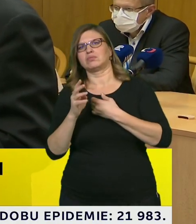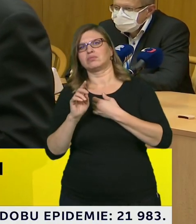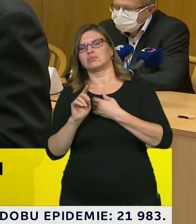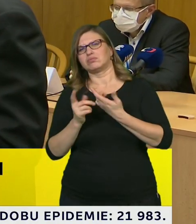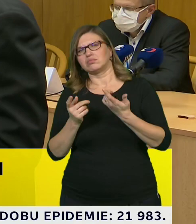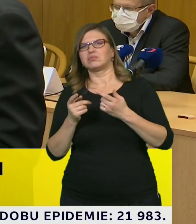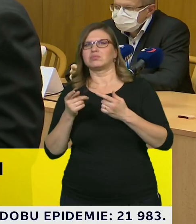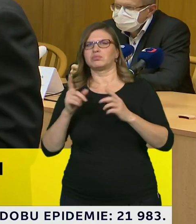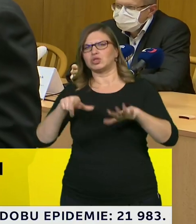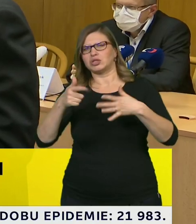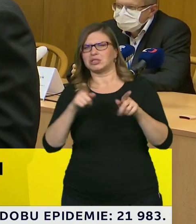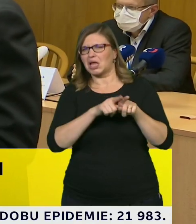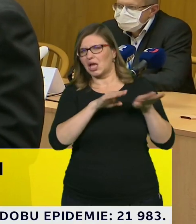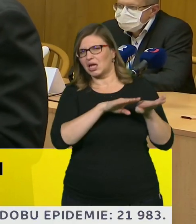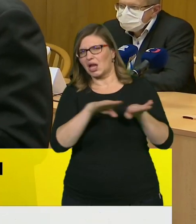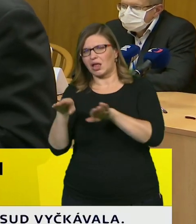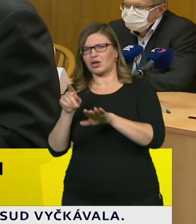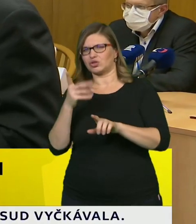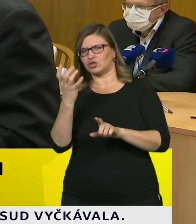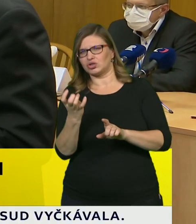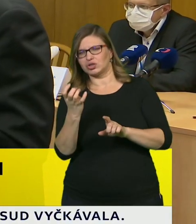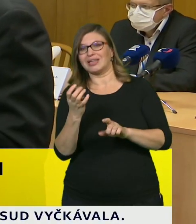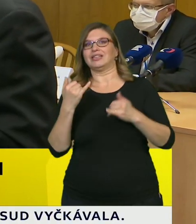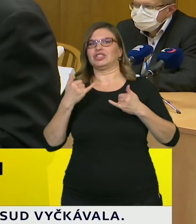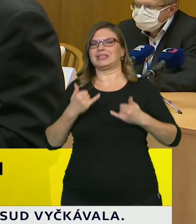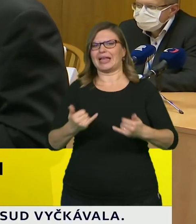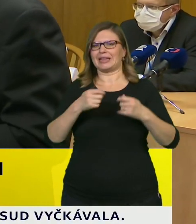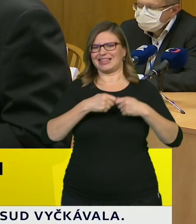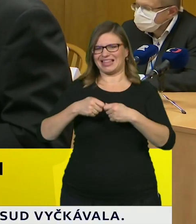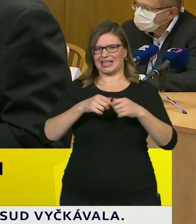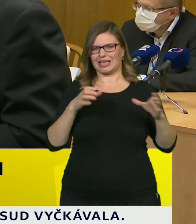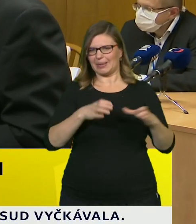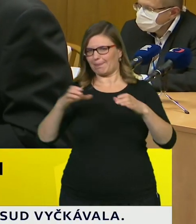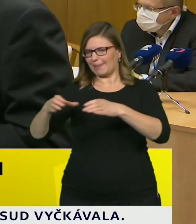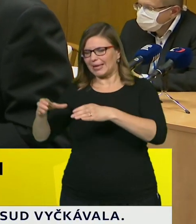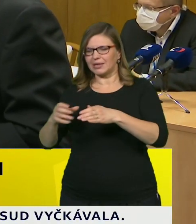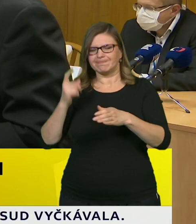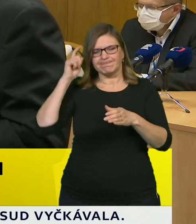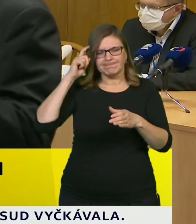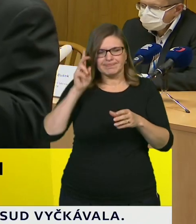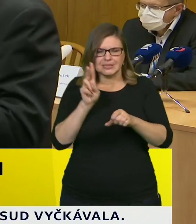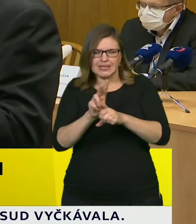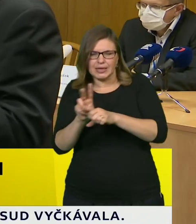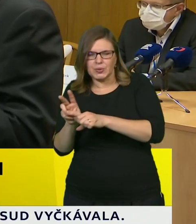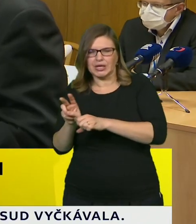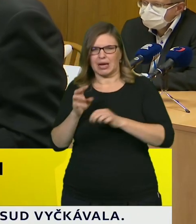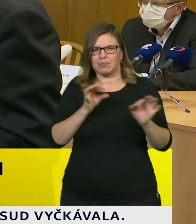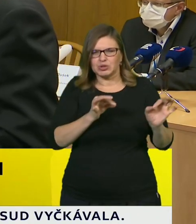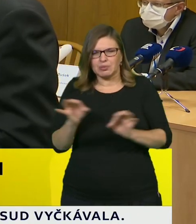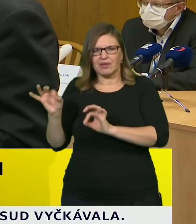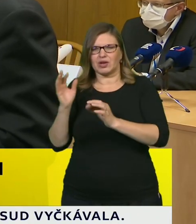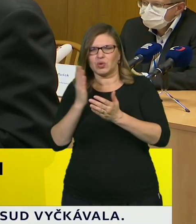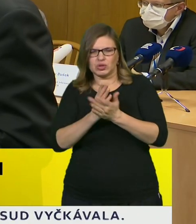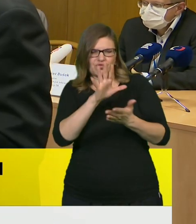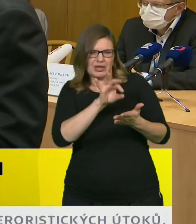rizikových kategoriích a pracuje na nich několik týmů, tak, abychom vždycky měli připravena ta detailní opatření,